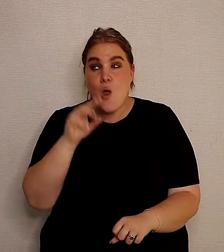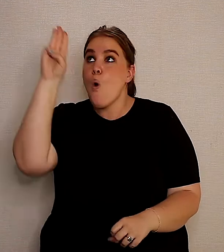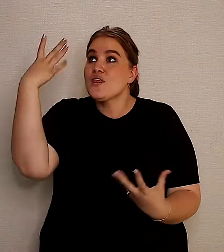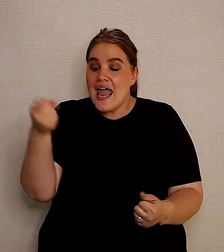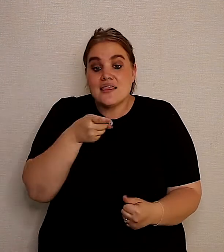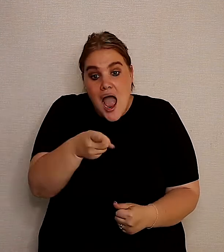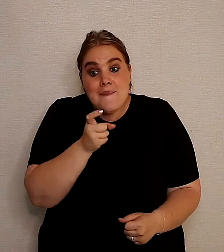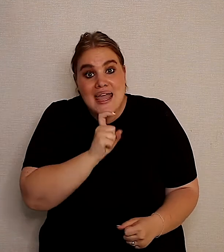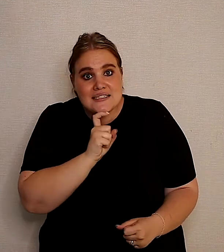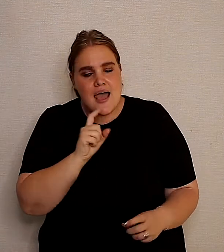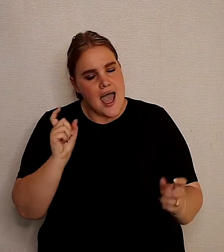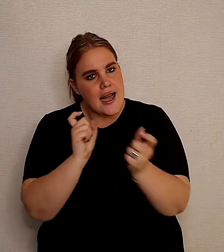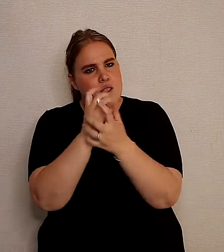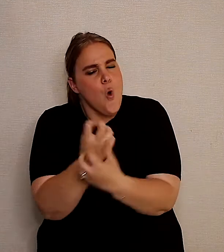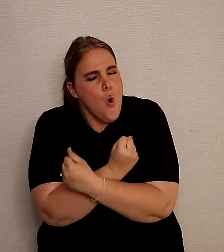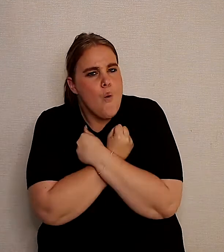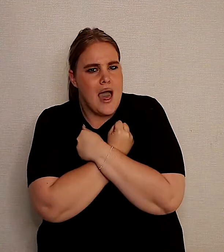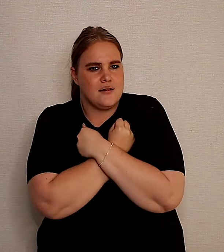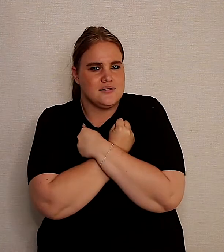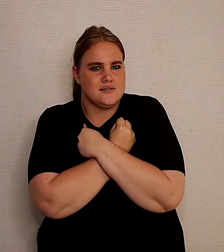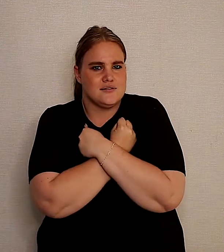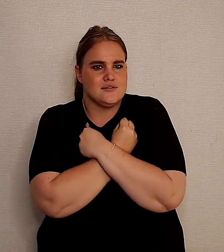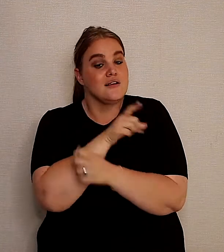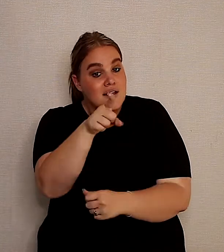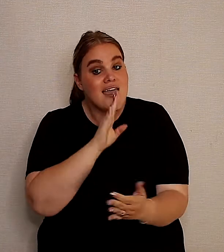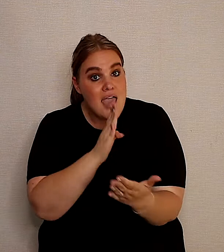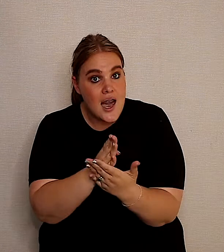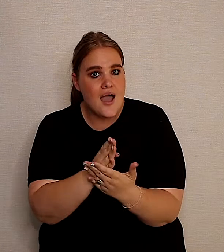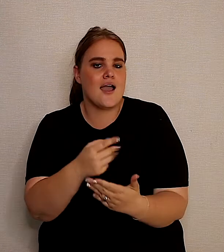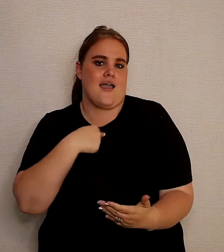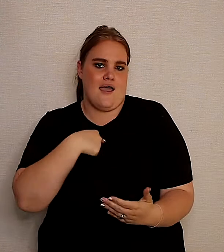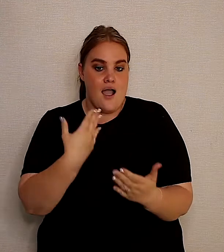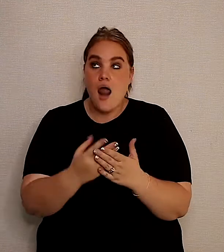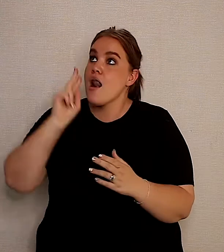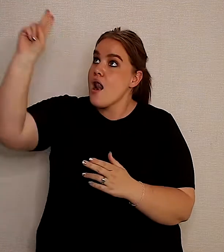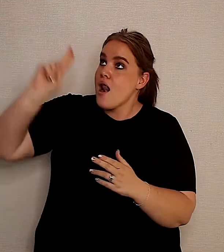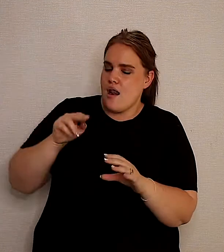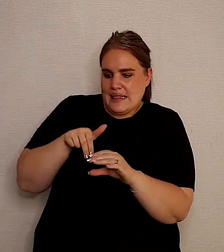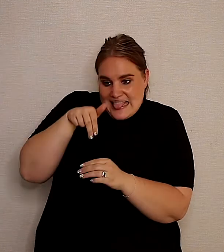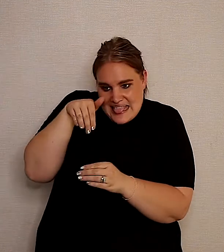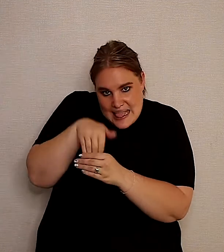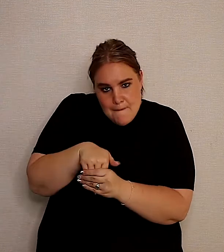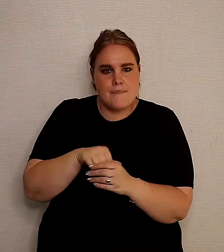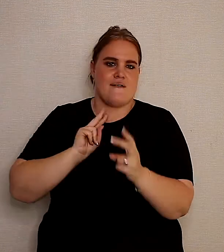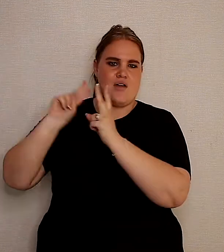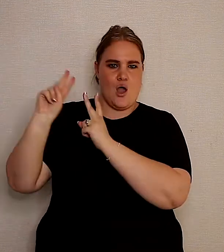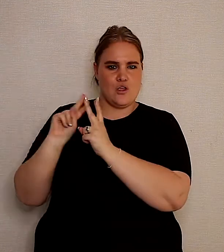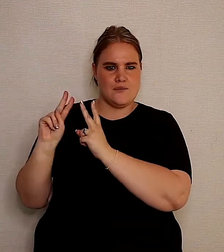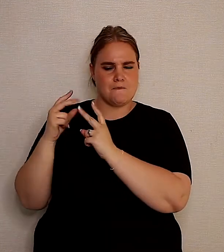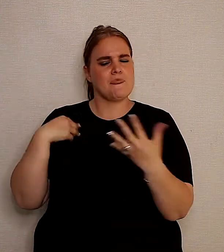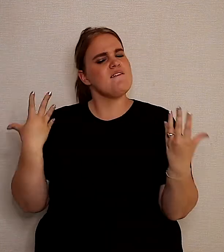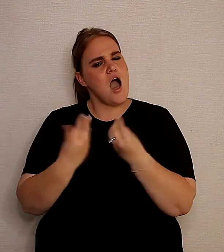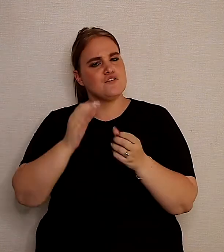het God sulke mense tegemoet gekom en had omhels en sê, vir jou eerlikheid is ek en jy in die diep verhouding, intieme verhouding. Ek wil